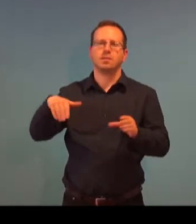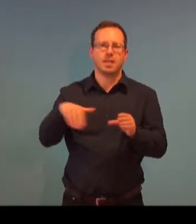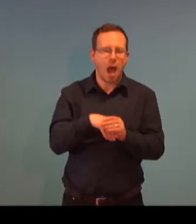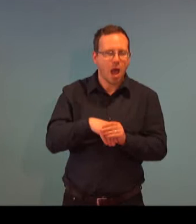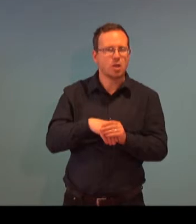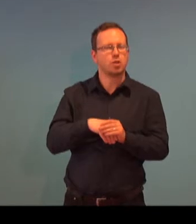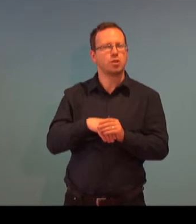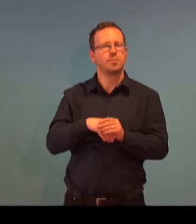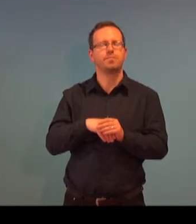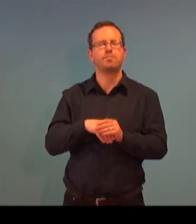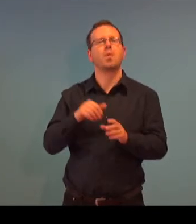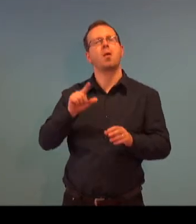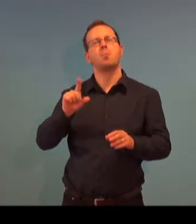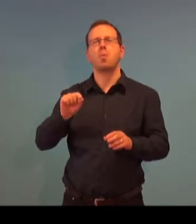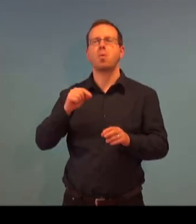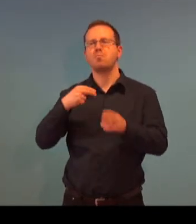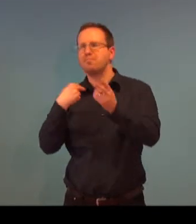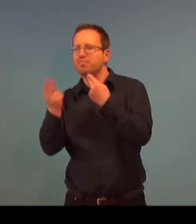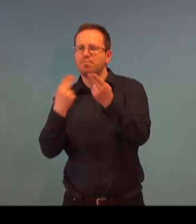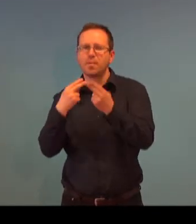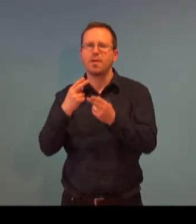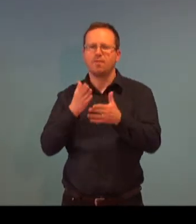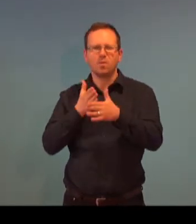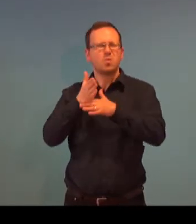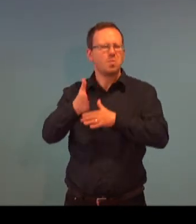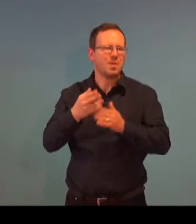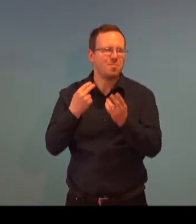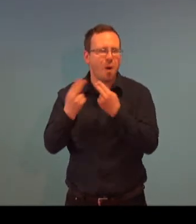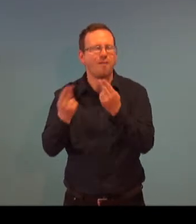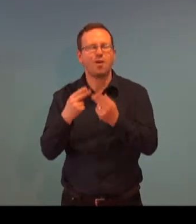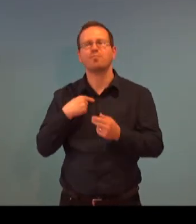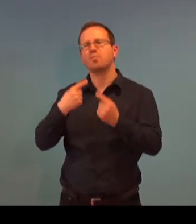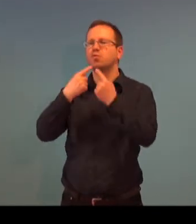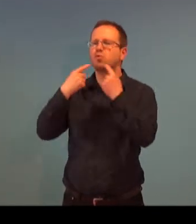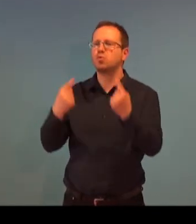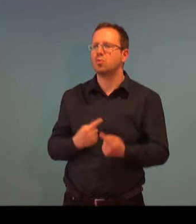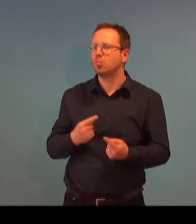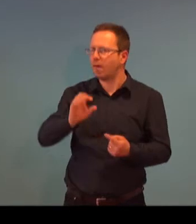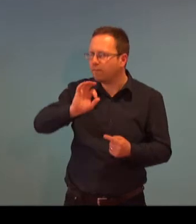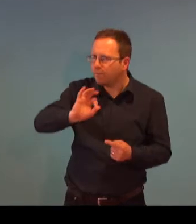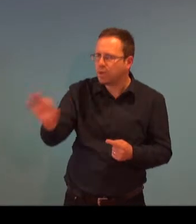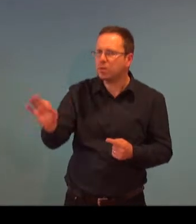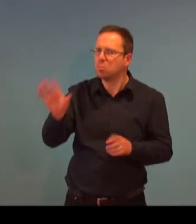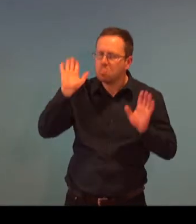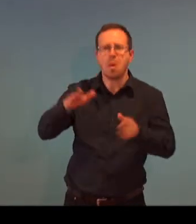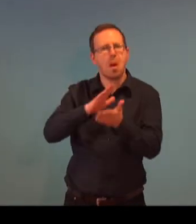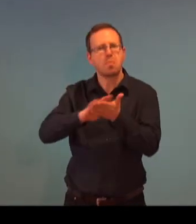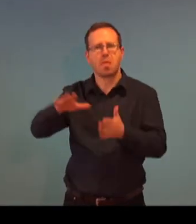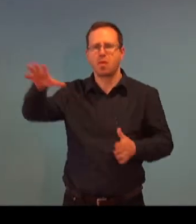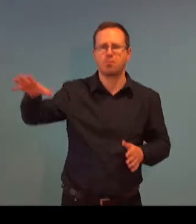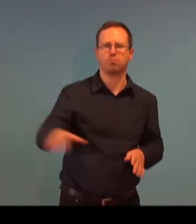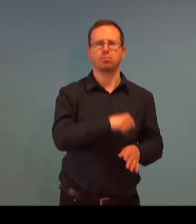takže byl jenom kruček k tomu, aby k nám šel na stáž, nicméně po takovém stupni pohovoru